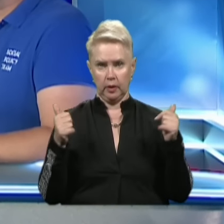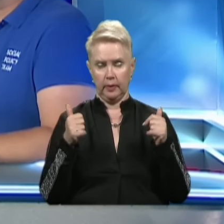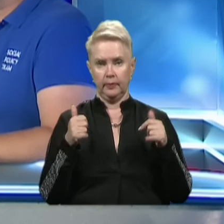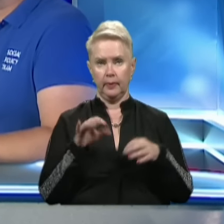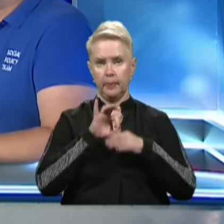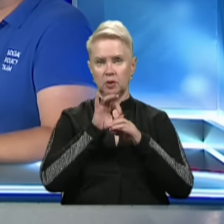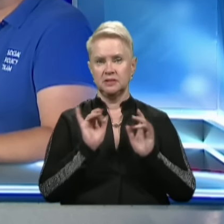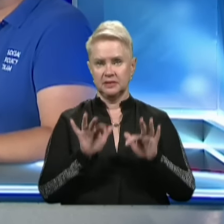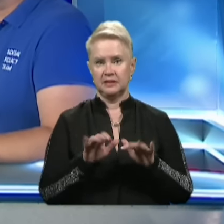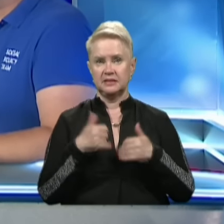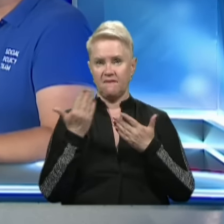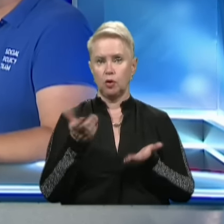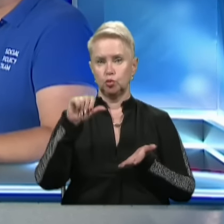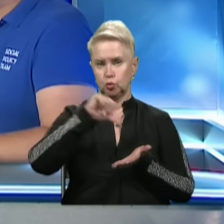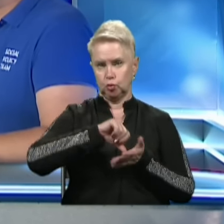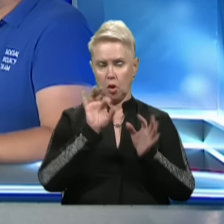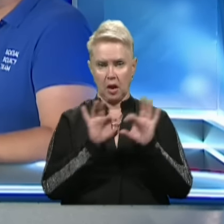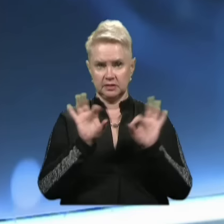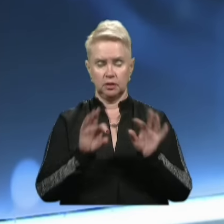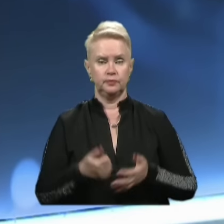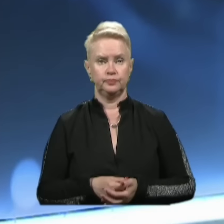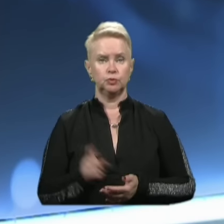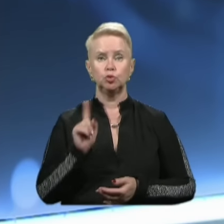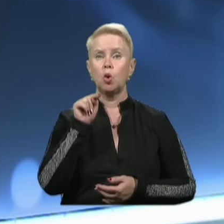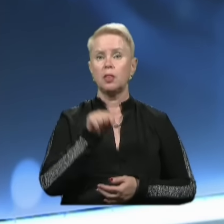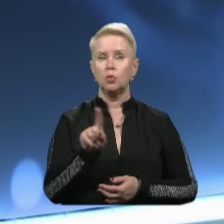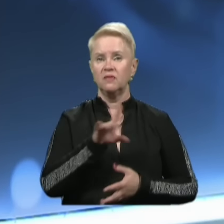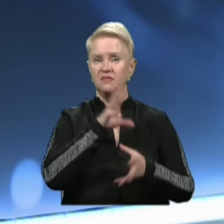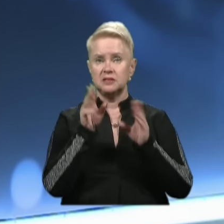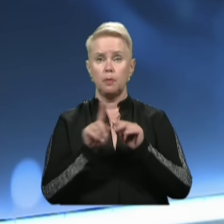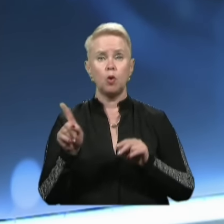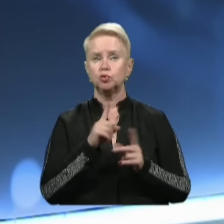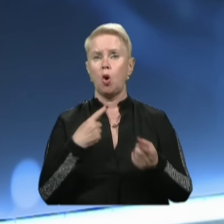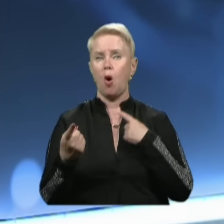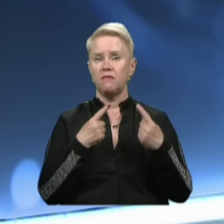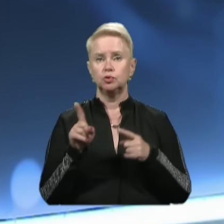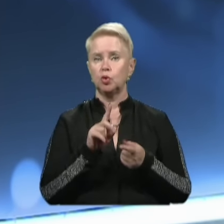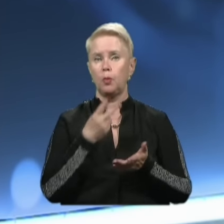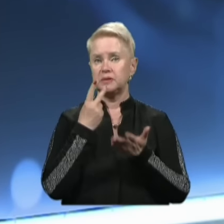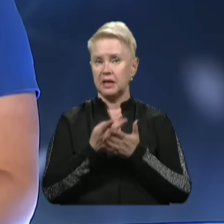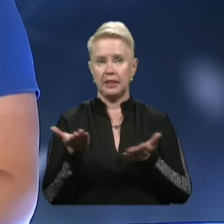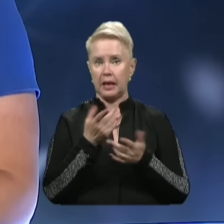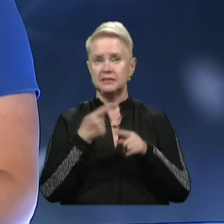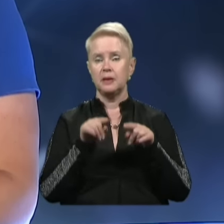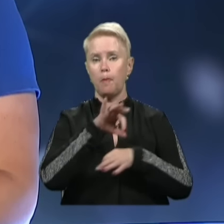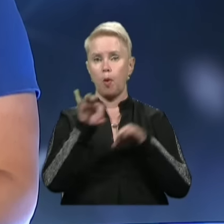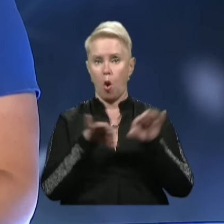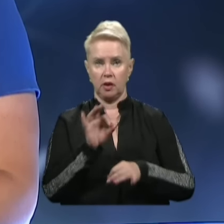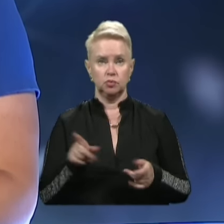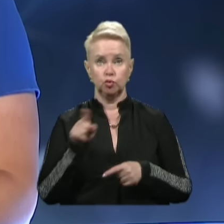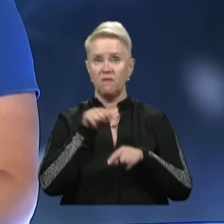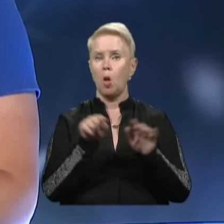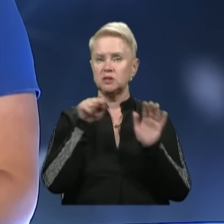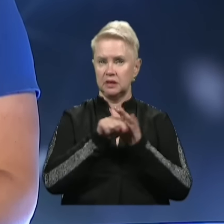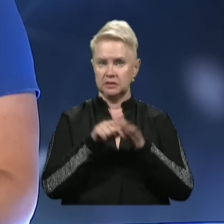проходив захід за вашою участь. Розкажіть, що на ньому взагалі, про що говорили, що представляли, який це проєкт і що